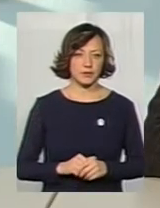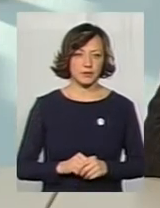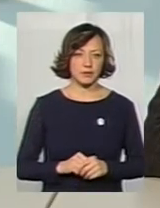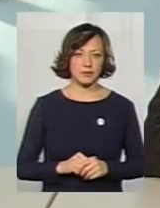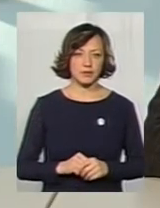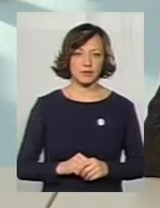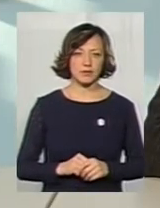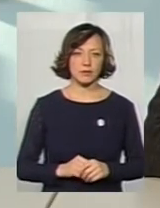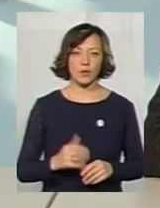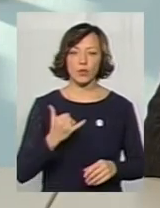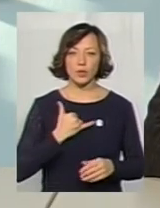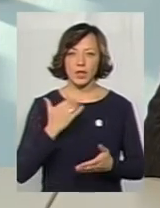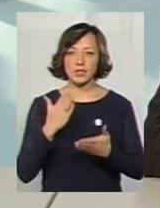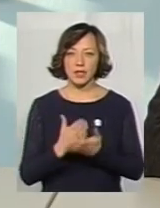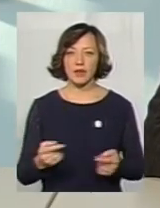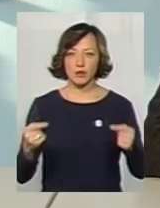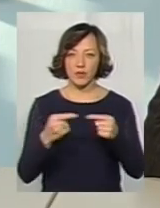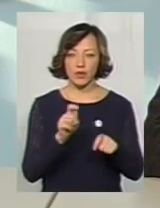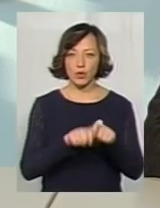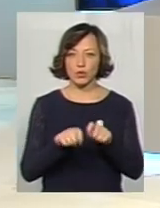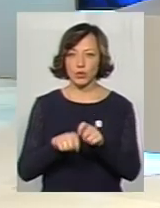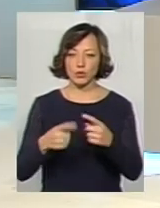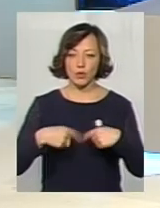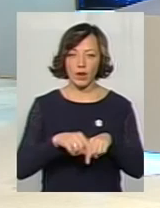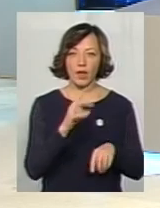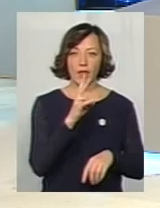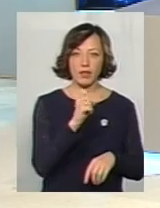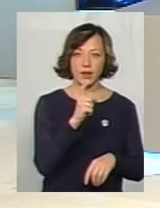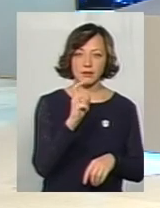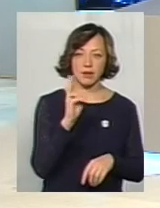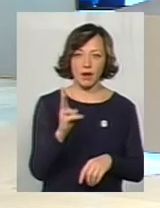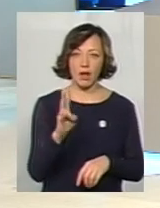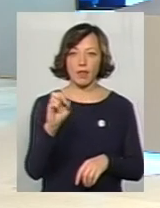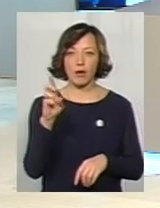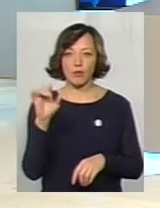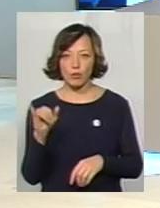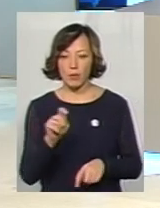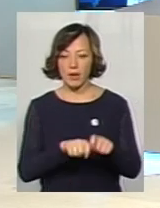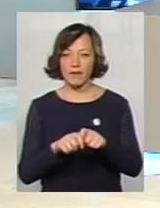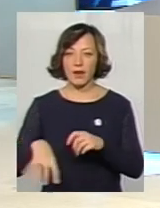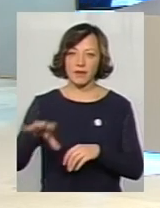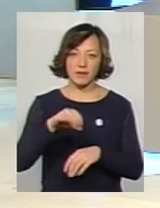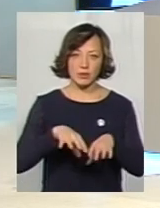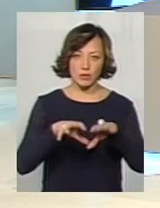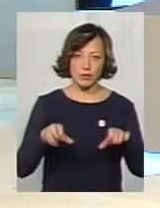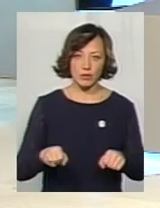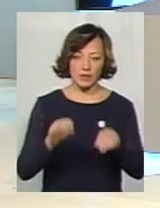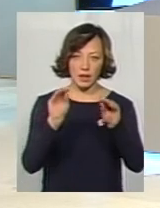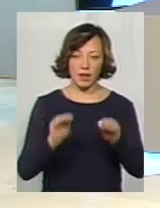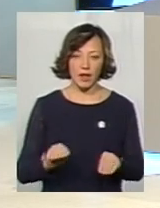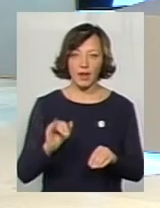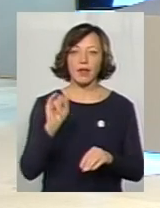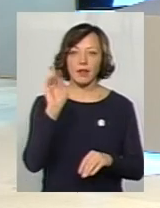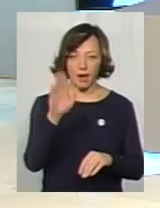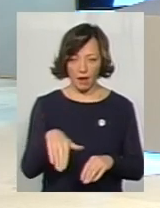В нас є відповідні контролюючі органи. Є НАЗК, є НАБУ, які перевіряють декларацію усіх посадовців, і